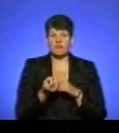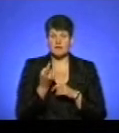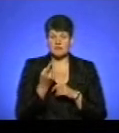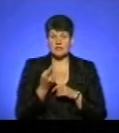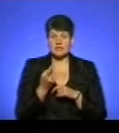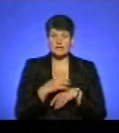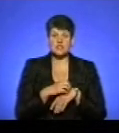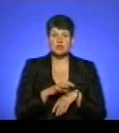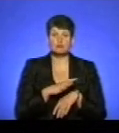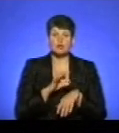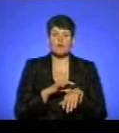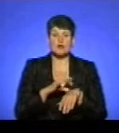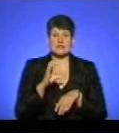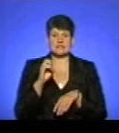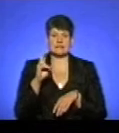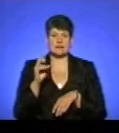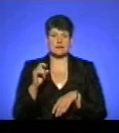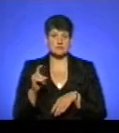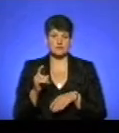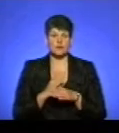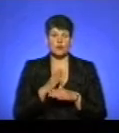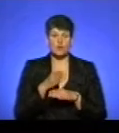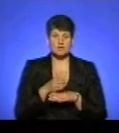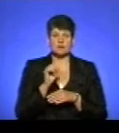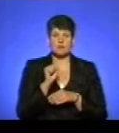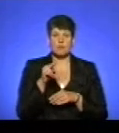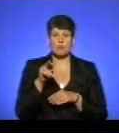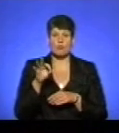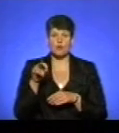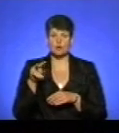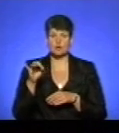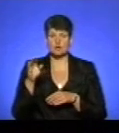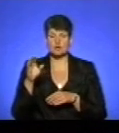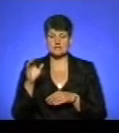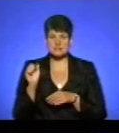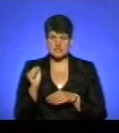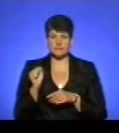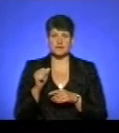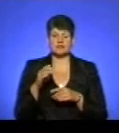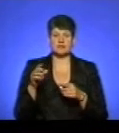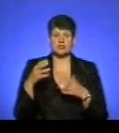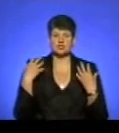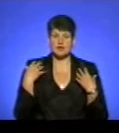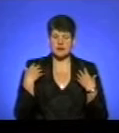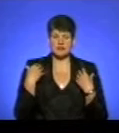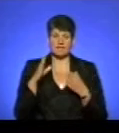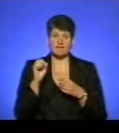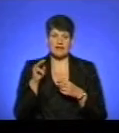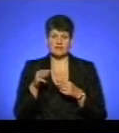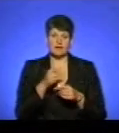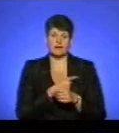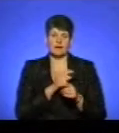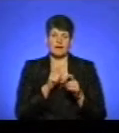була хворою на сказ. Гості студії Андрій Полоса, начальник міської державної лікарні ветеринарної медицини в місті Тернополі